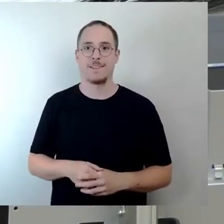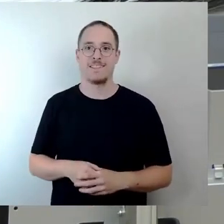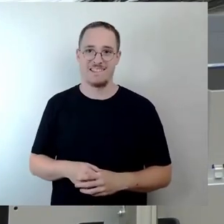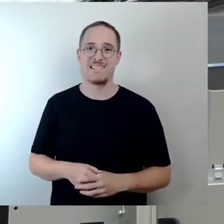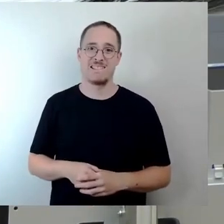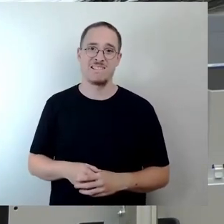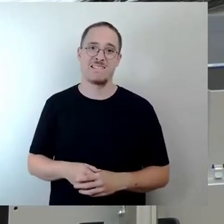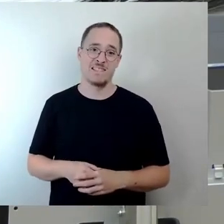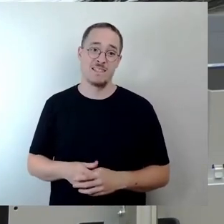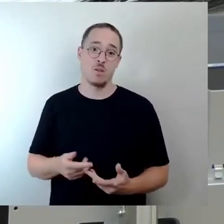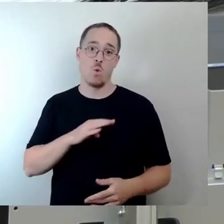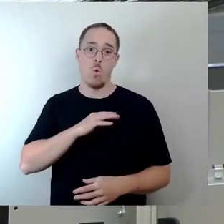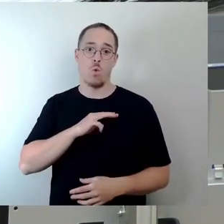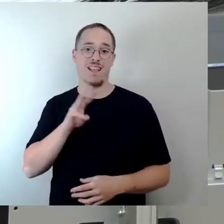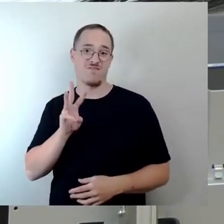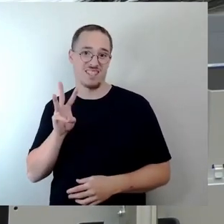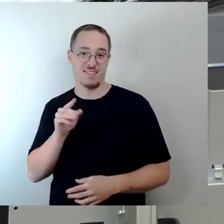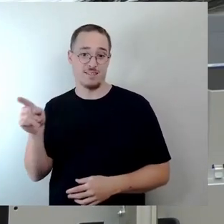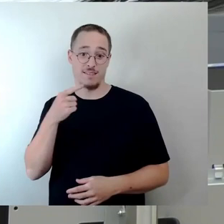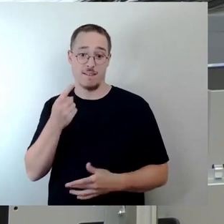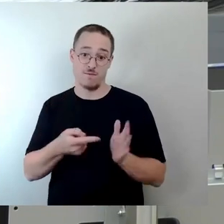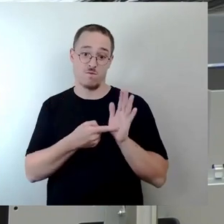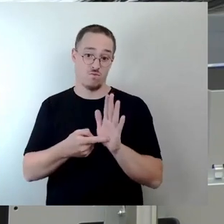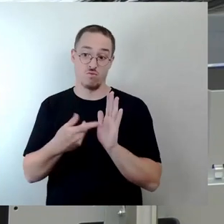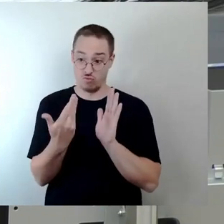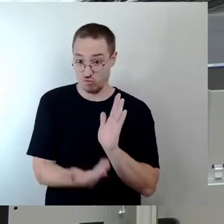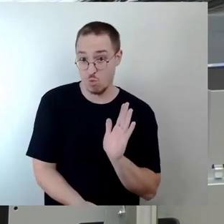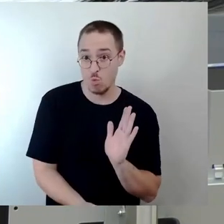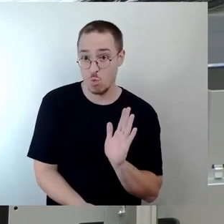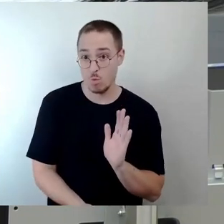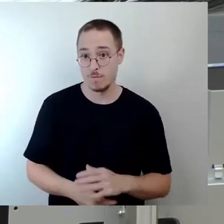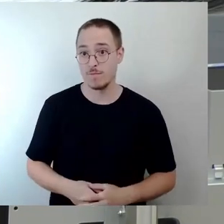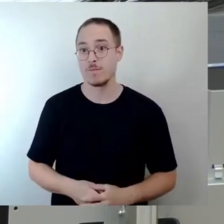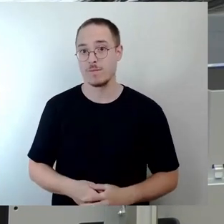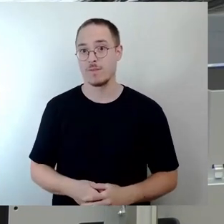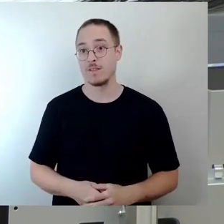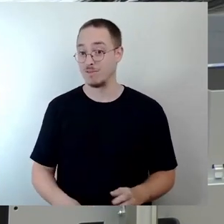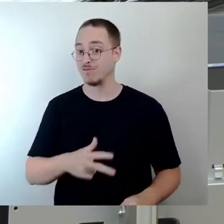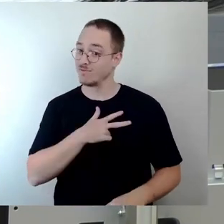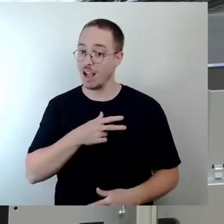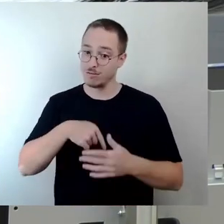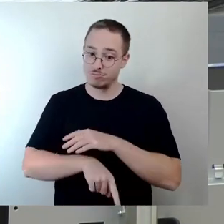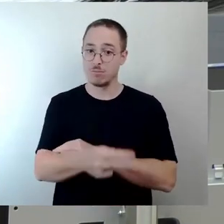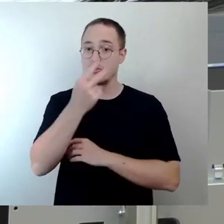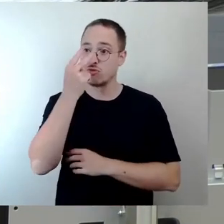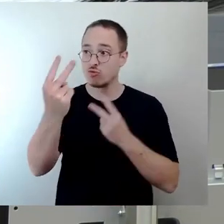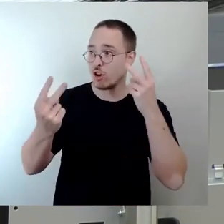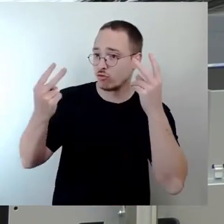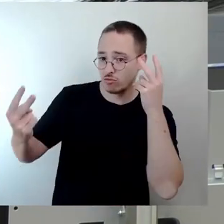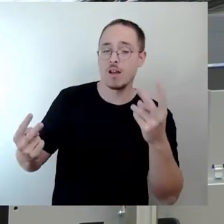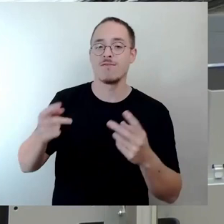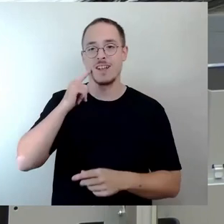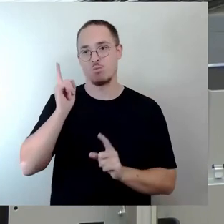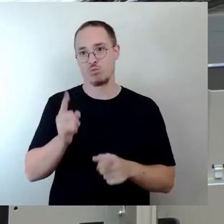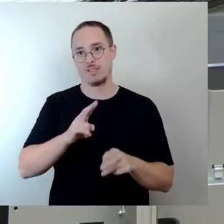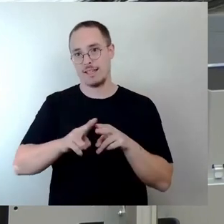Wer dort gewesen ist, weiß, wie die Bedingungen in diesem Haus derzeit sind. Und dass das Haus dringend saniert werden muss. Es gibt keine Alternative. Und es